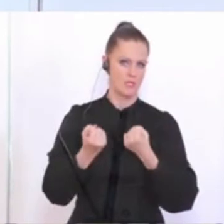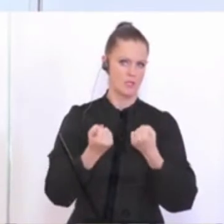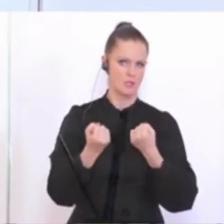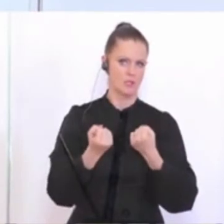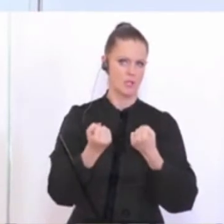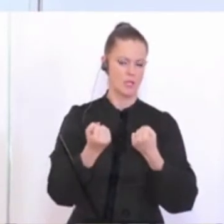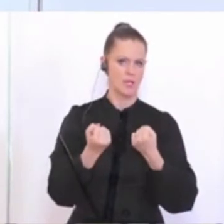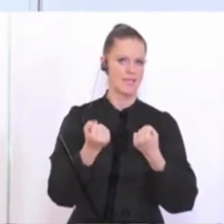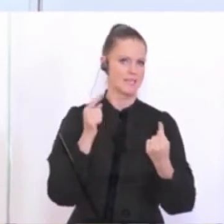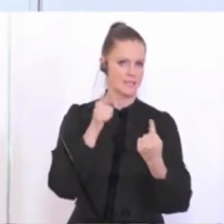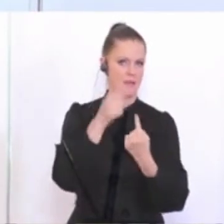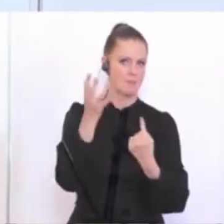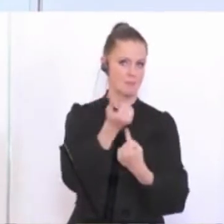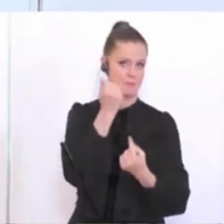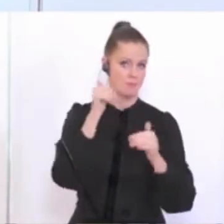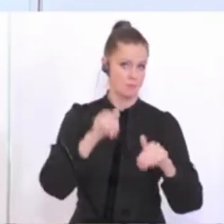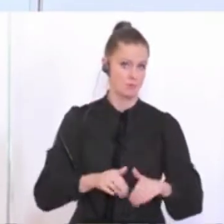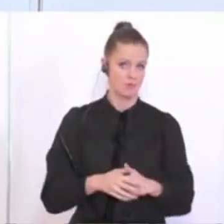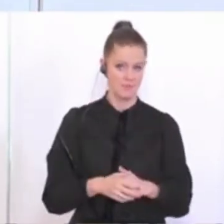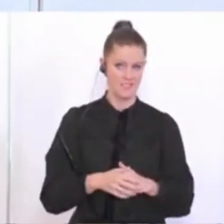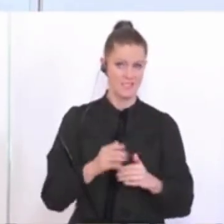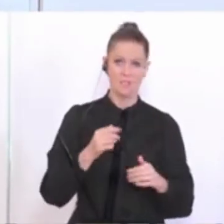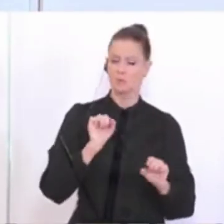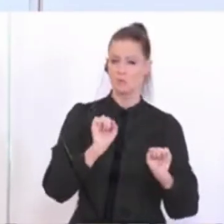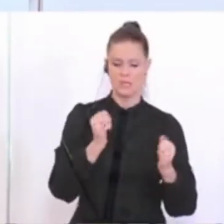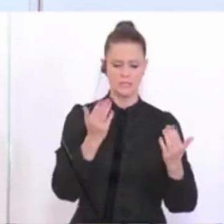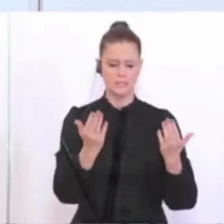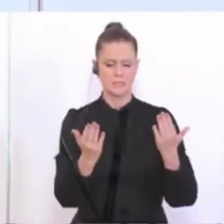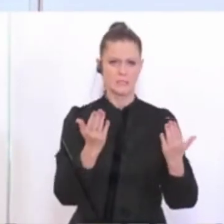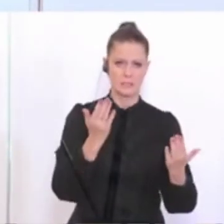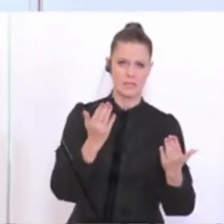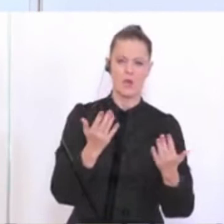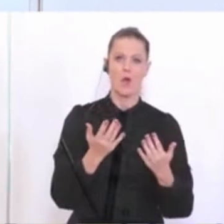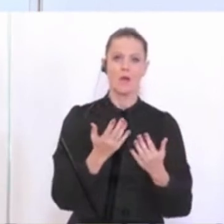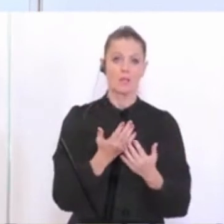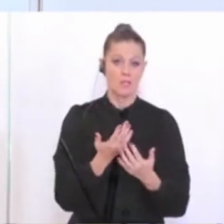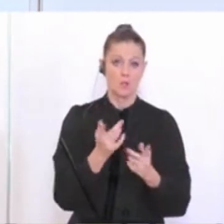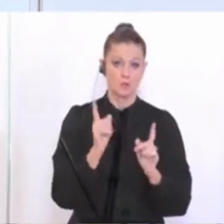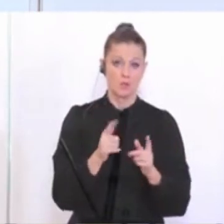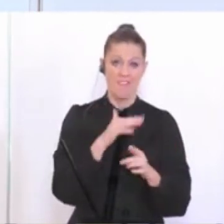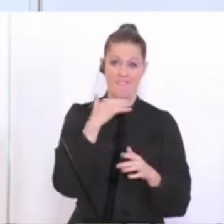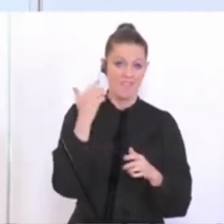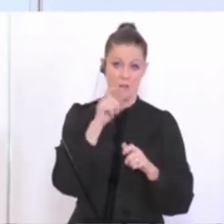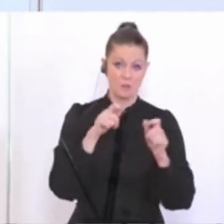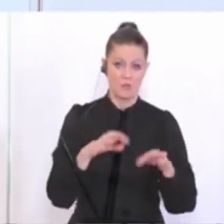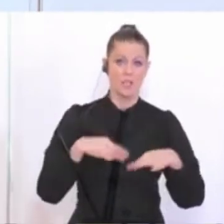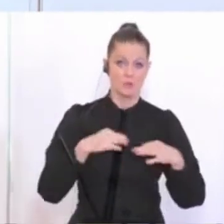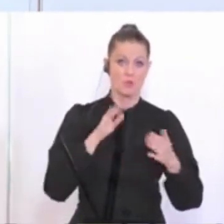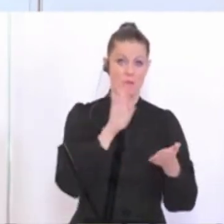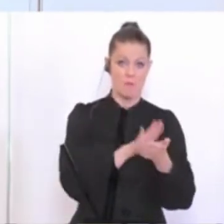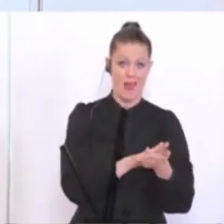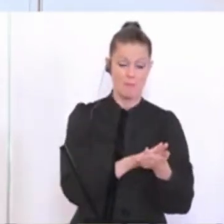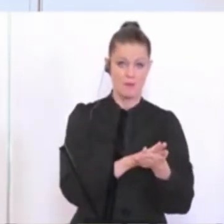erreichen. Wir wägen ohnehin dauernd ab, aber das Ziel ist, möglichst viel möglichst gesund zu halten und möglichst wenig